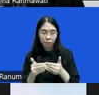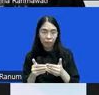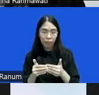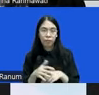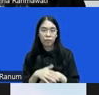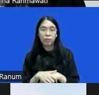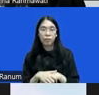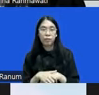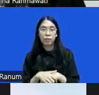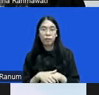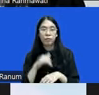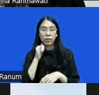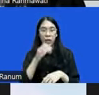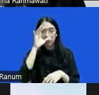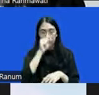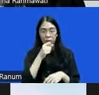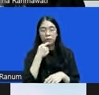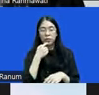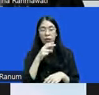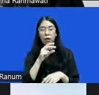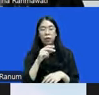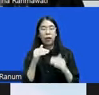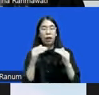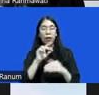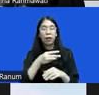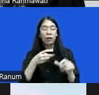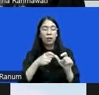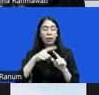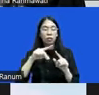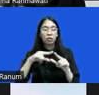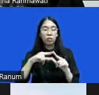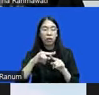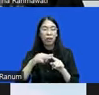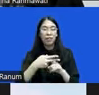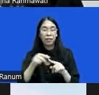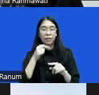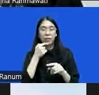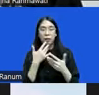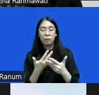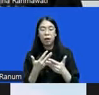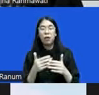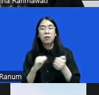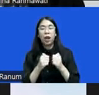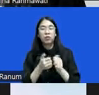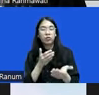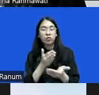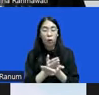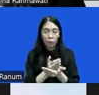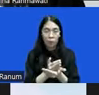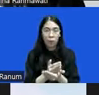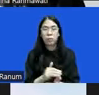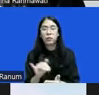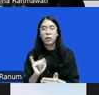miskonsepsi keadaan restoratif sebagai penghentian perkara hanya sebagai penghentian perkara dengan masalah